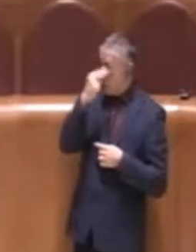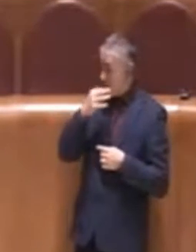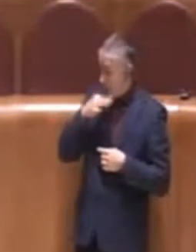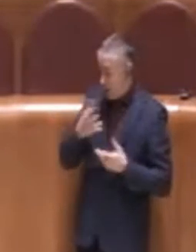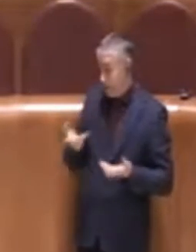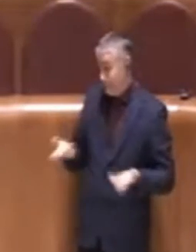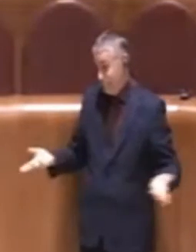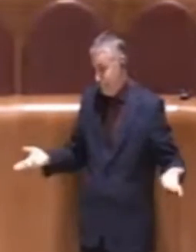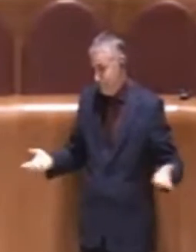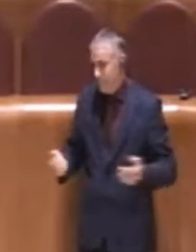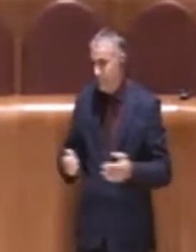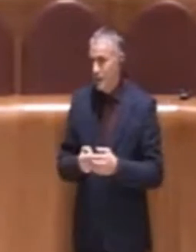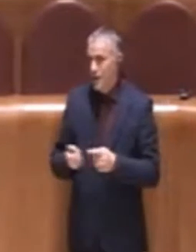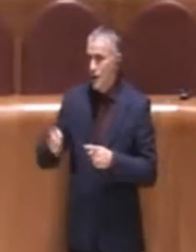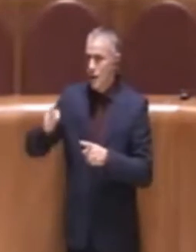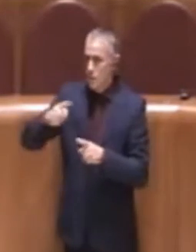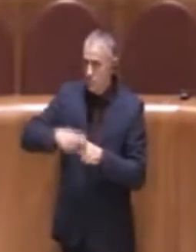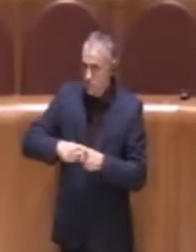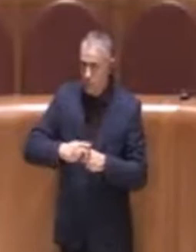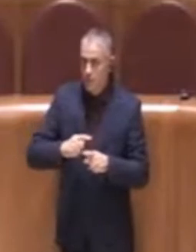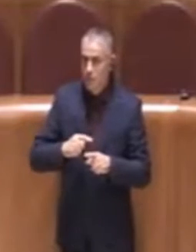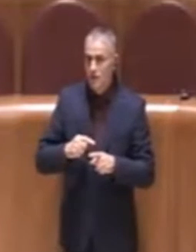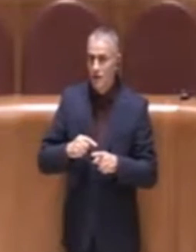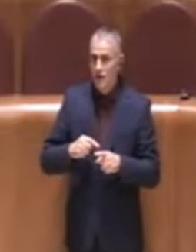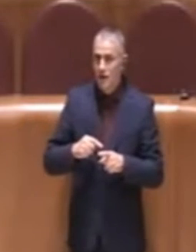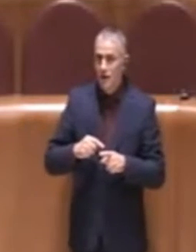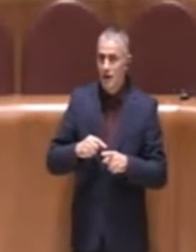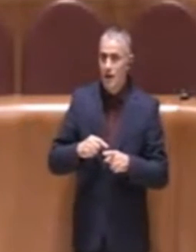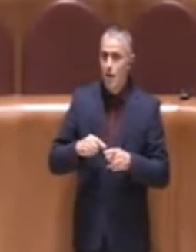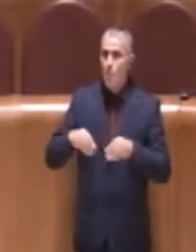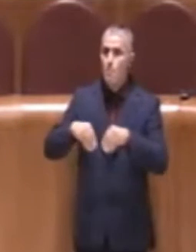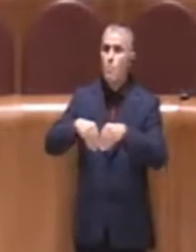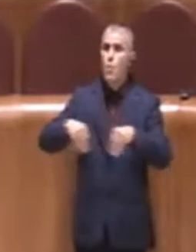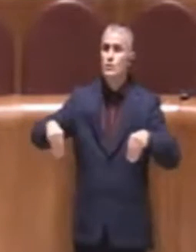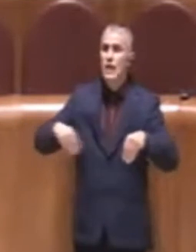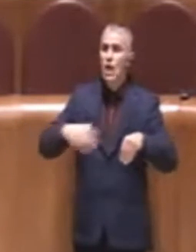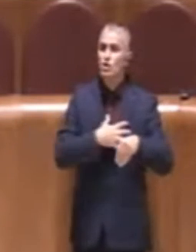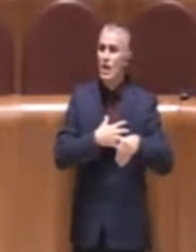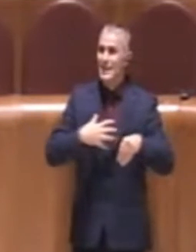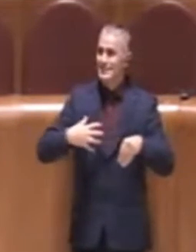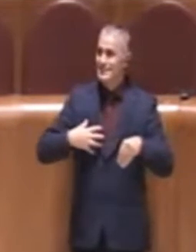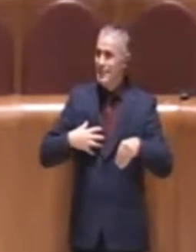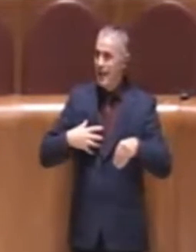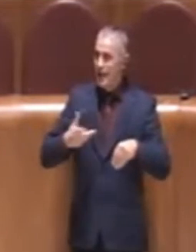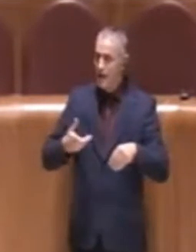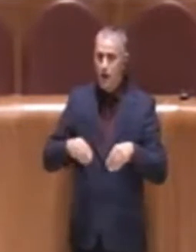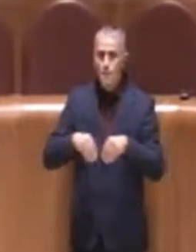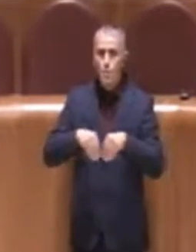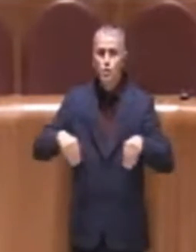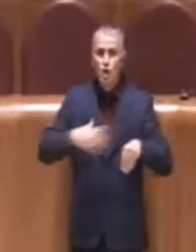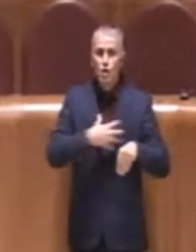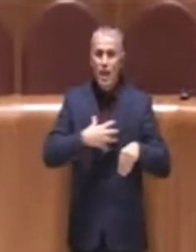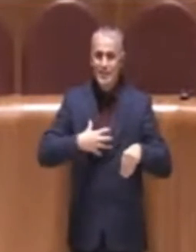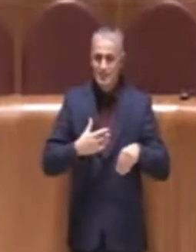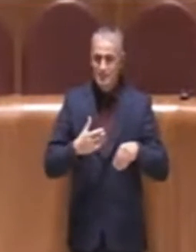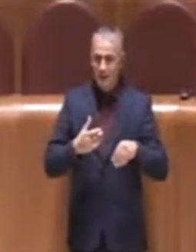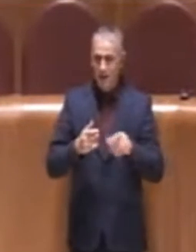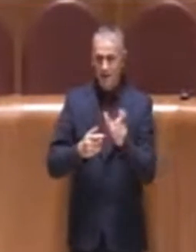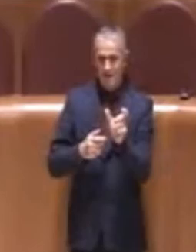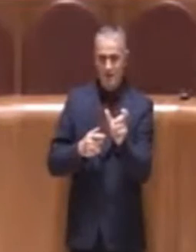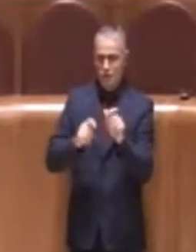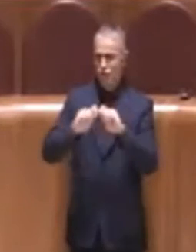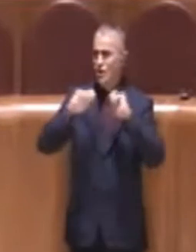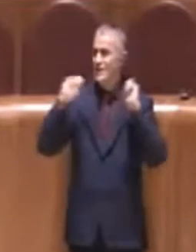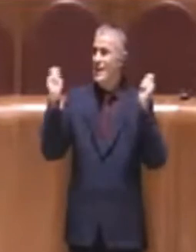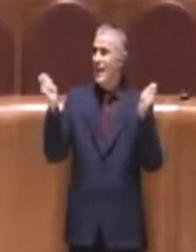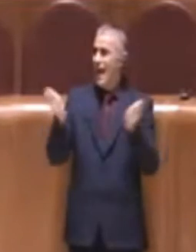Su questo vorrei dire che quando si parla di museo della scienza è un termine talmente generale, di carattere generale,